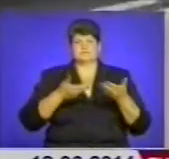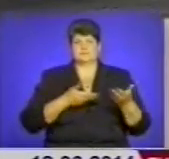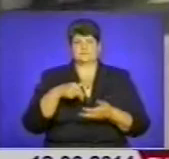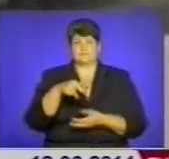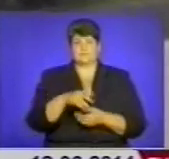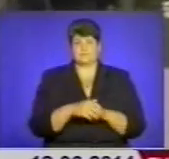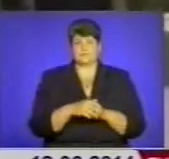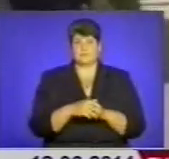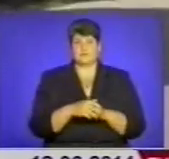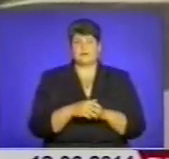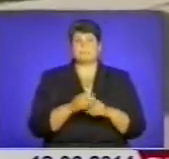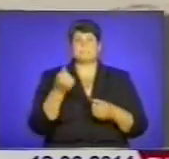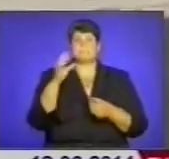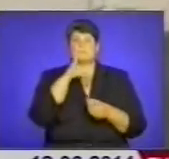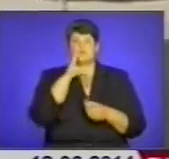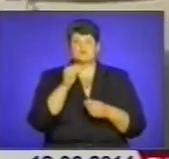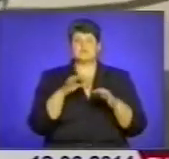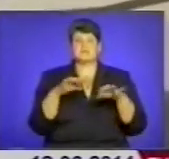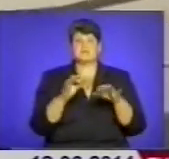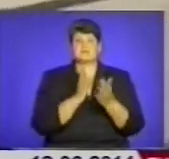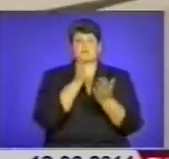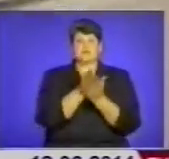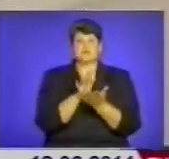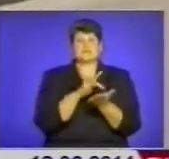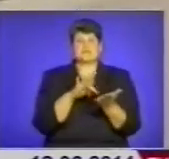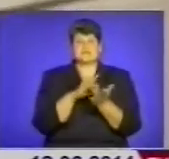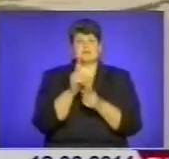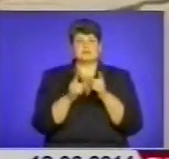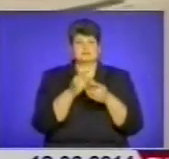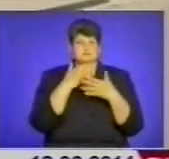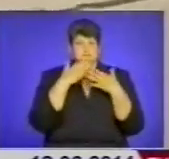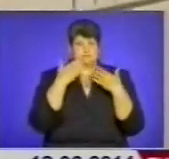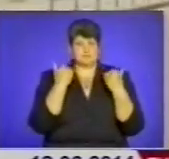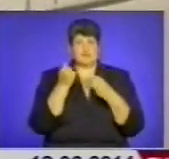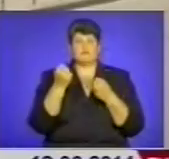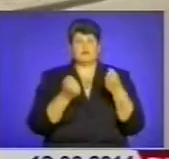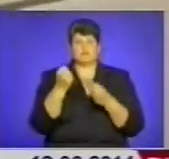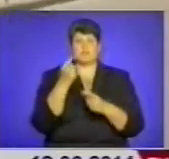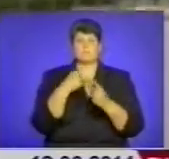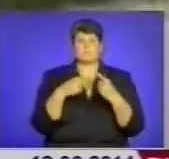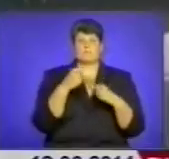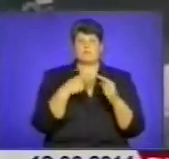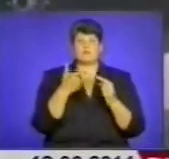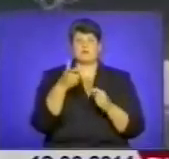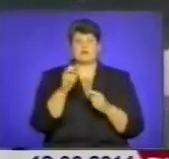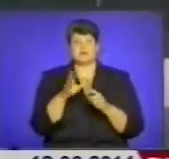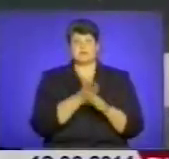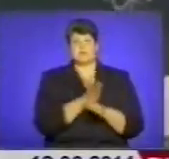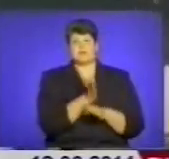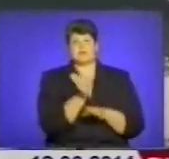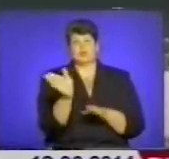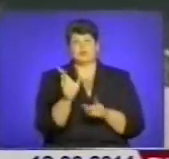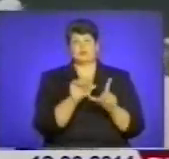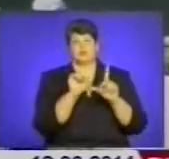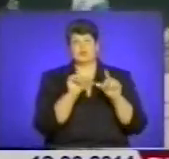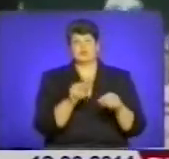Маршрут транспорту у сторону центру міста майже не змінився. Водії повертають у Галицький провулок, проїжджаючи